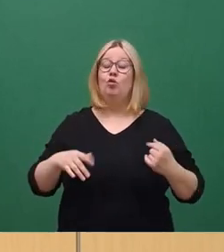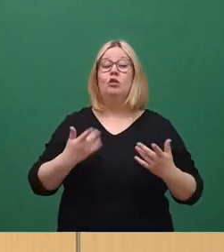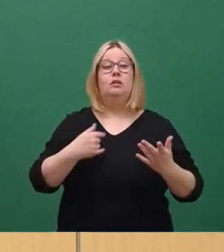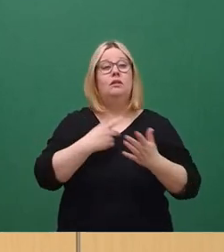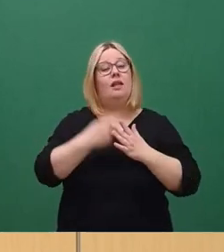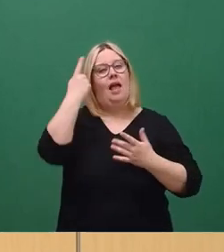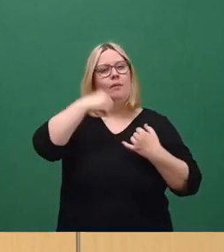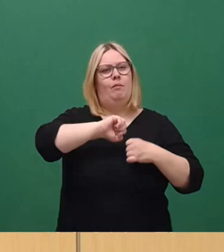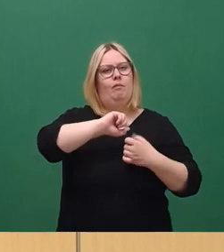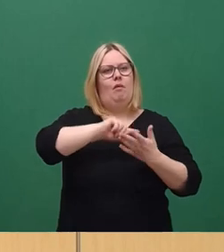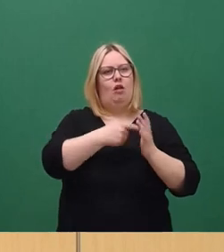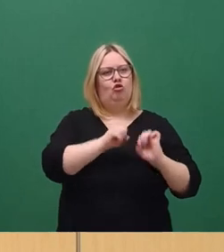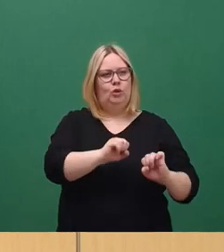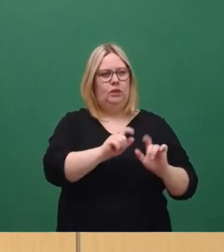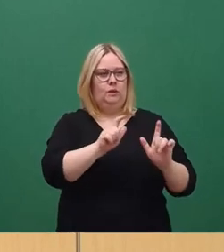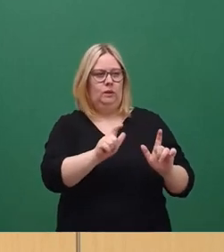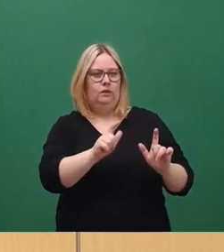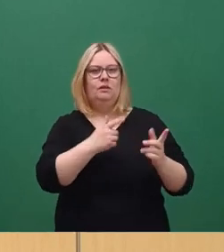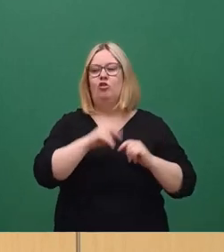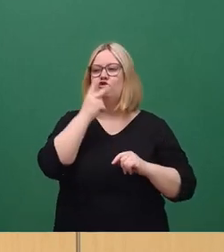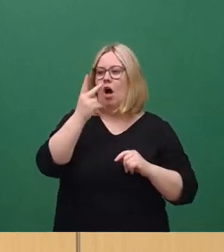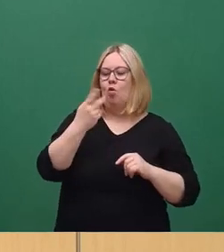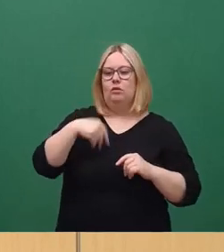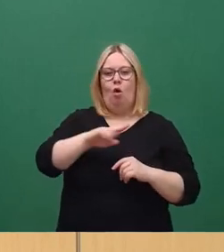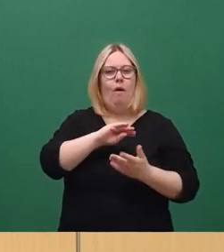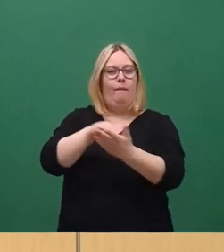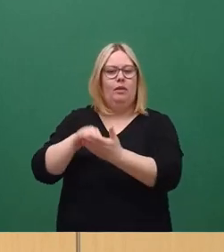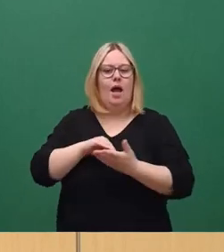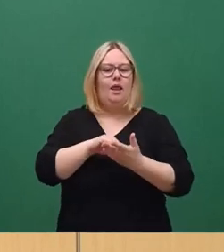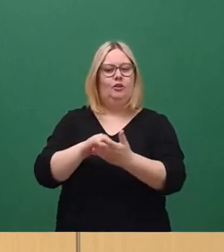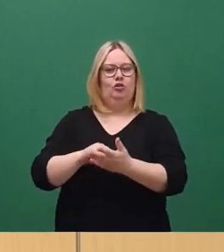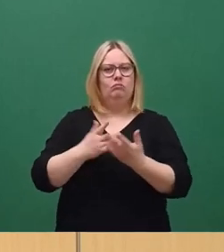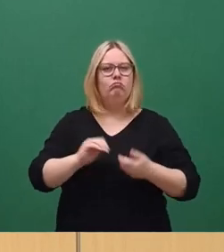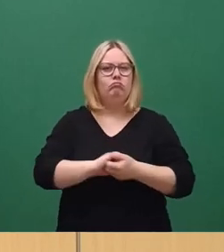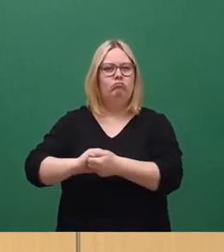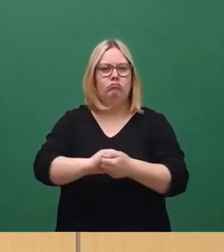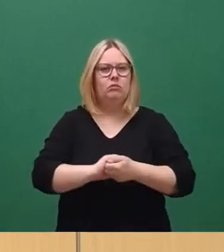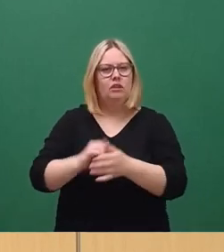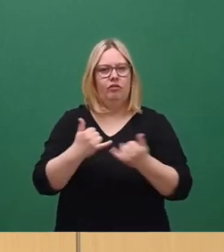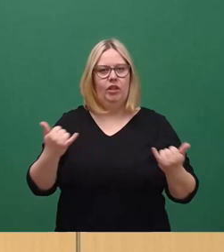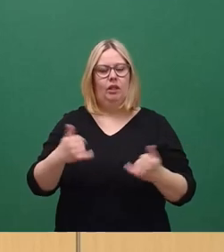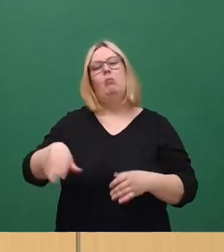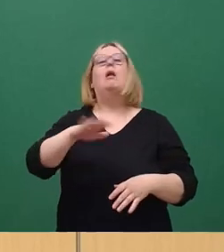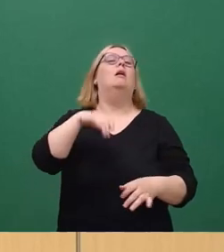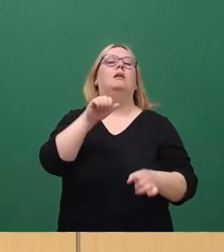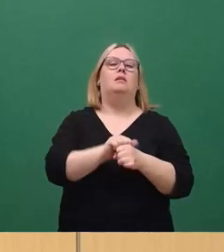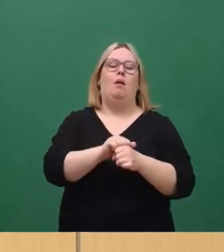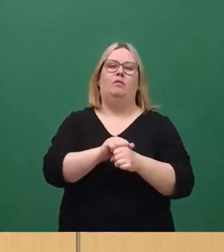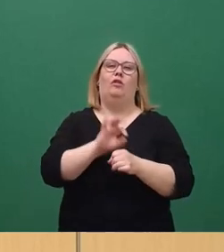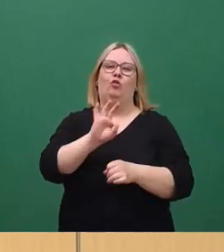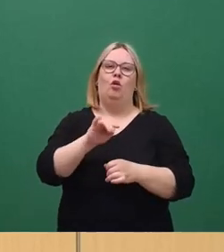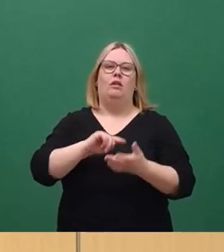Denkmalschutzes, sondern die Frage ist, wie die Beteiligten, also die auch wirklich was zu sagen haben, miteinander umgehen. Beim Landesamt für Denkmalfäcke kriege ich zumindest,